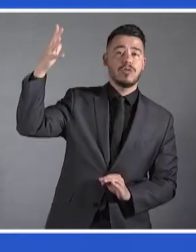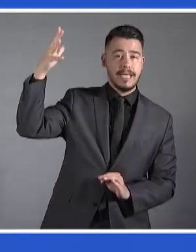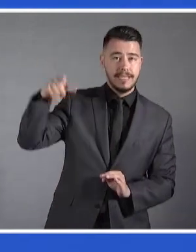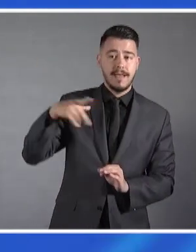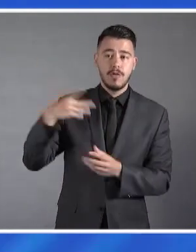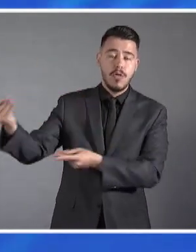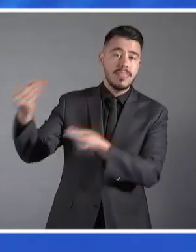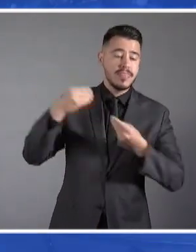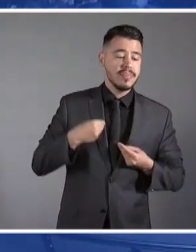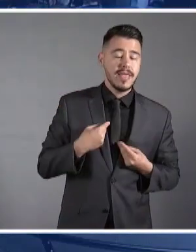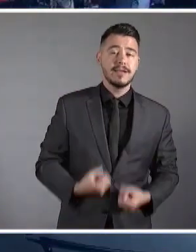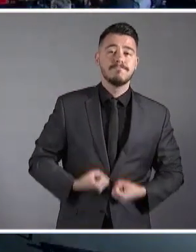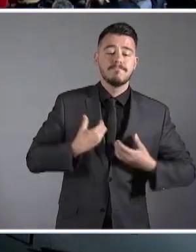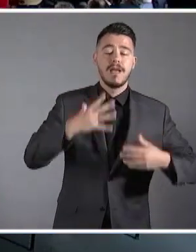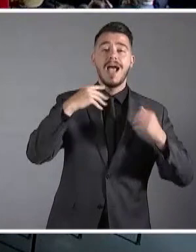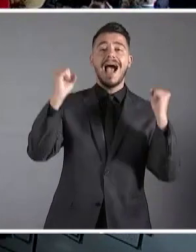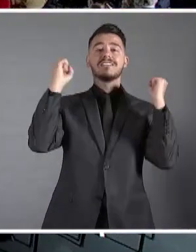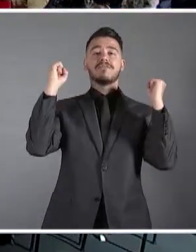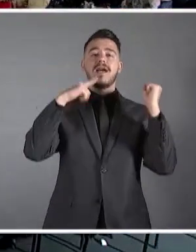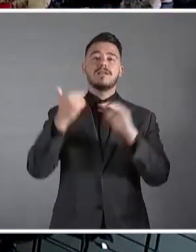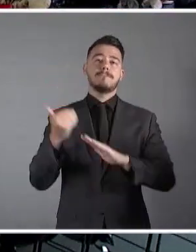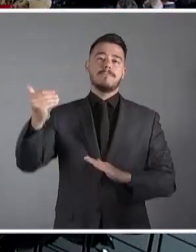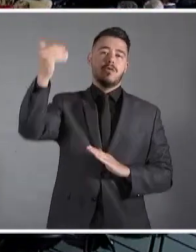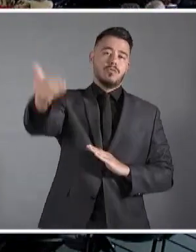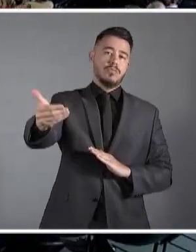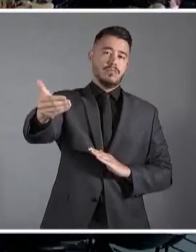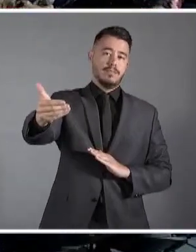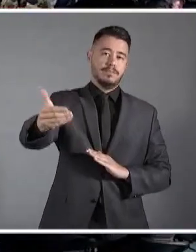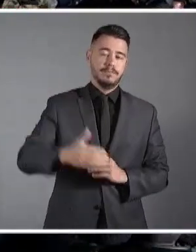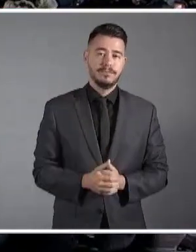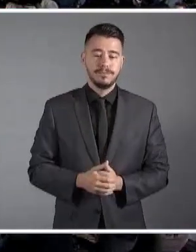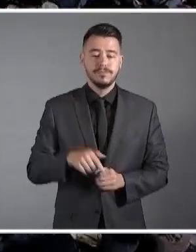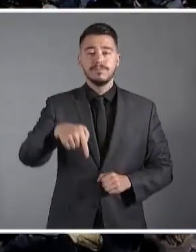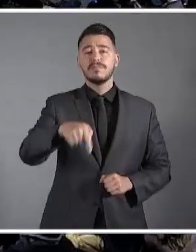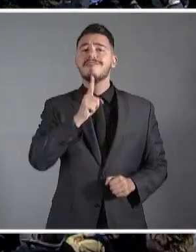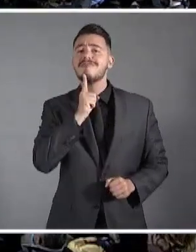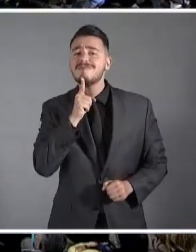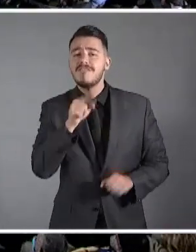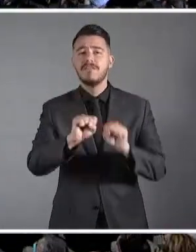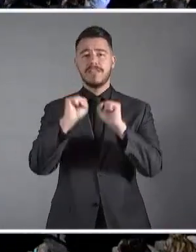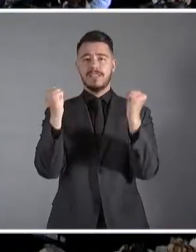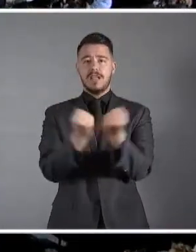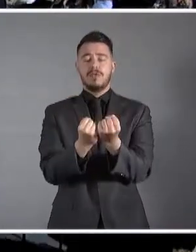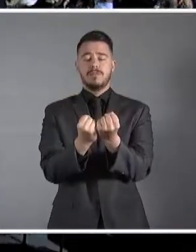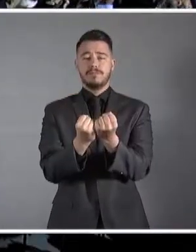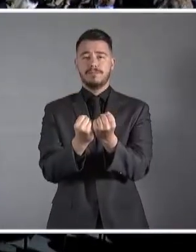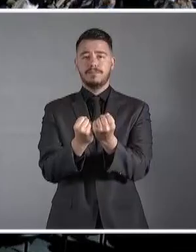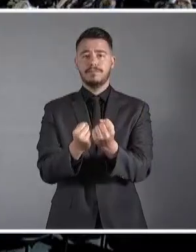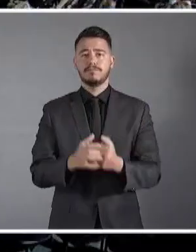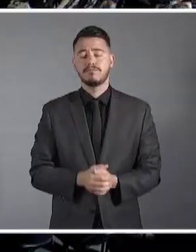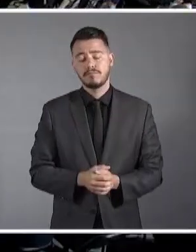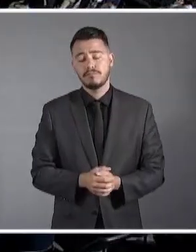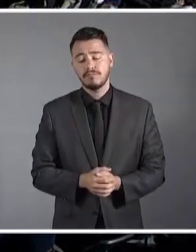ενός ασφαλέστερου μέλλοντος. Το συνέδριο αυτό είναι ένας